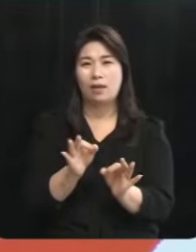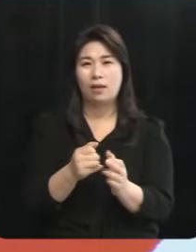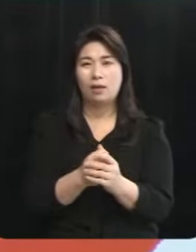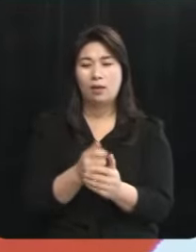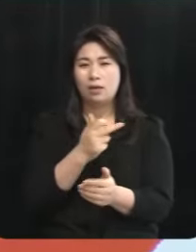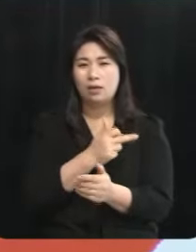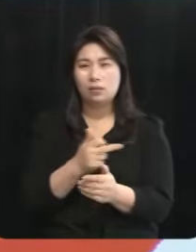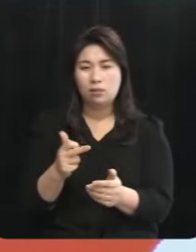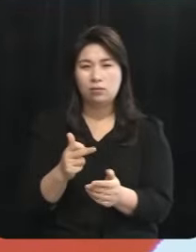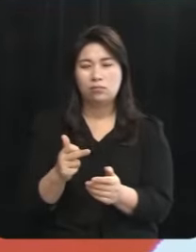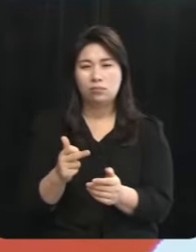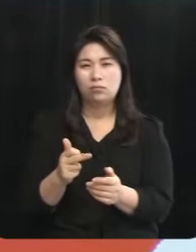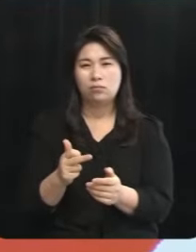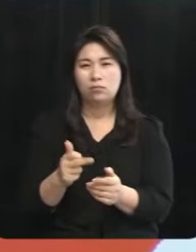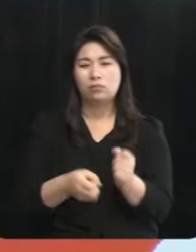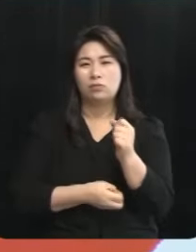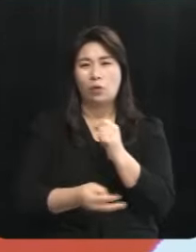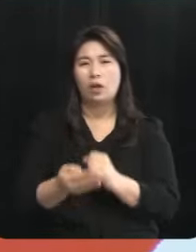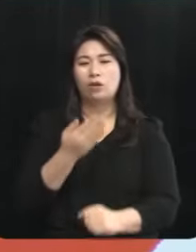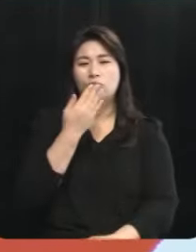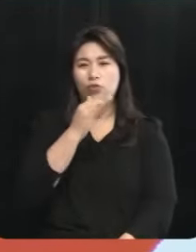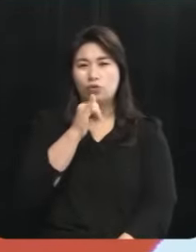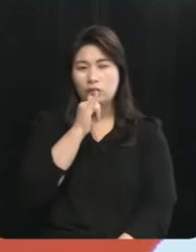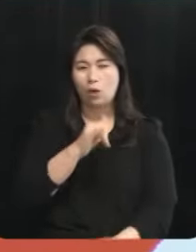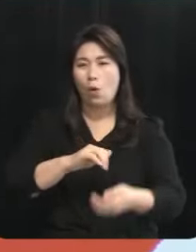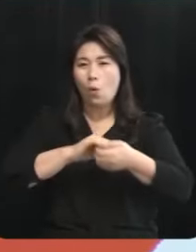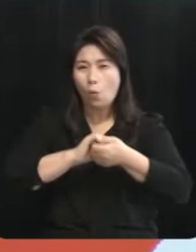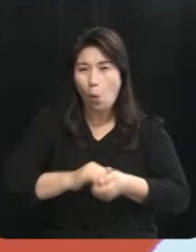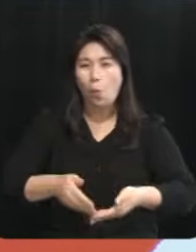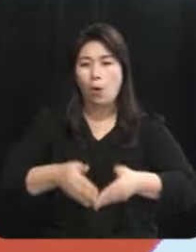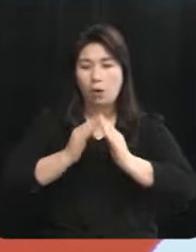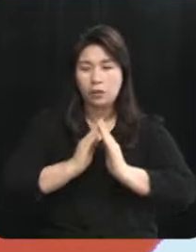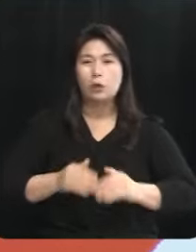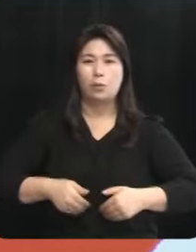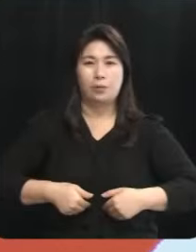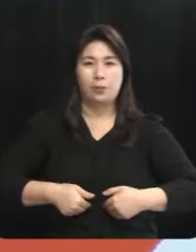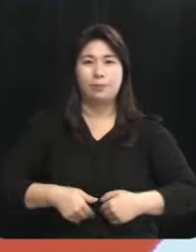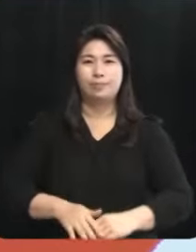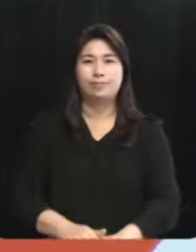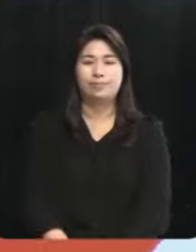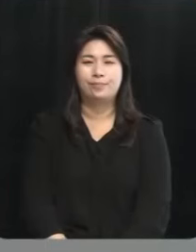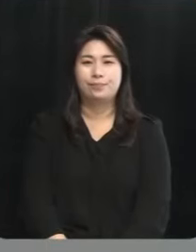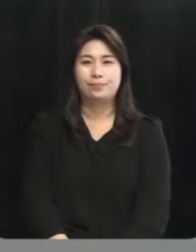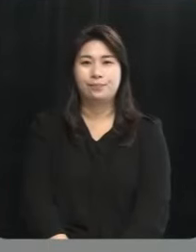활력을 불어넣을 것이라고 생각하기 때문에 반드시 건설되어야 된다고 생각합니다